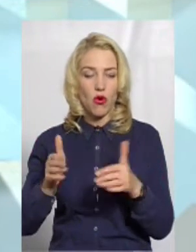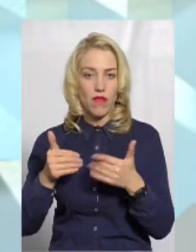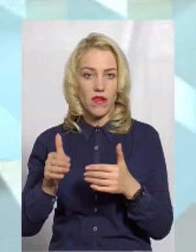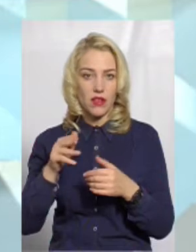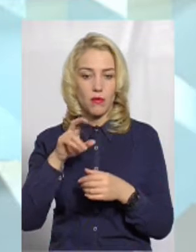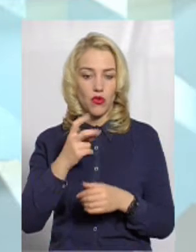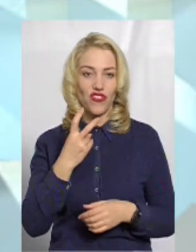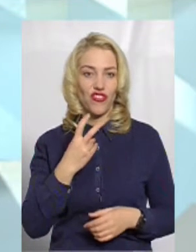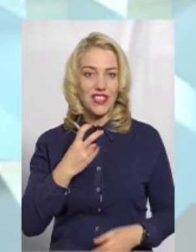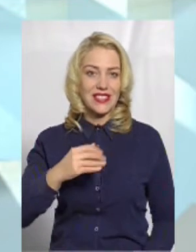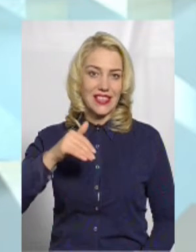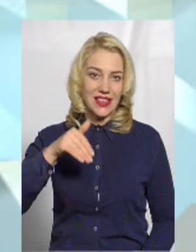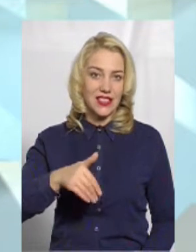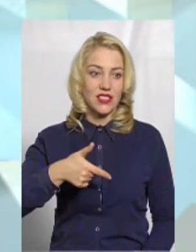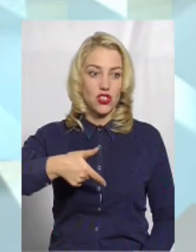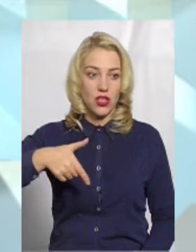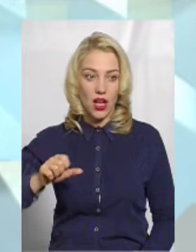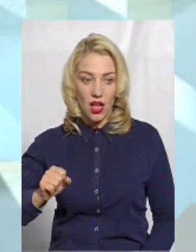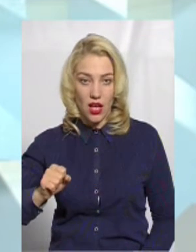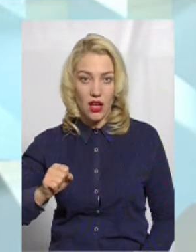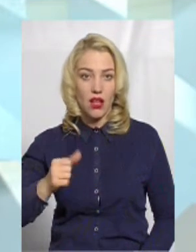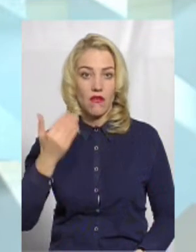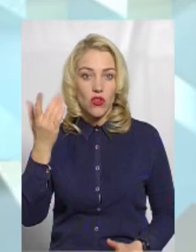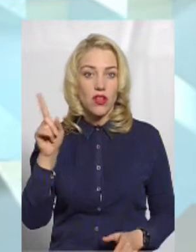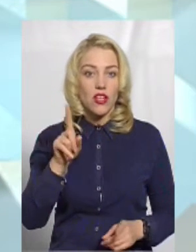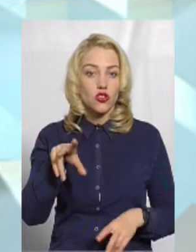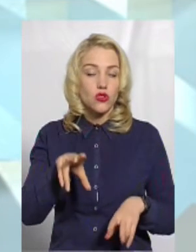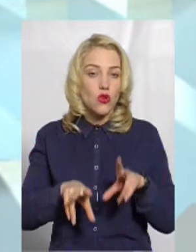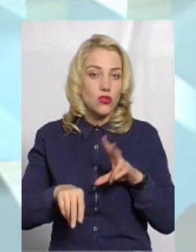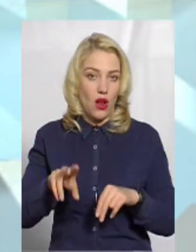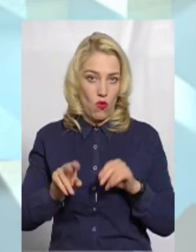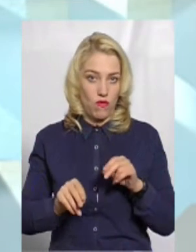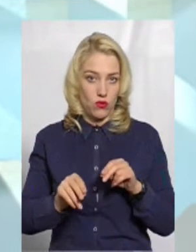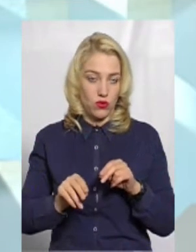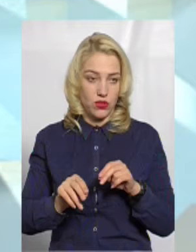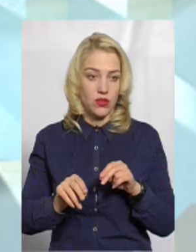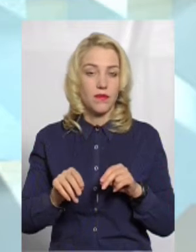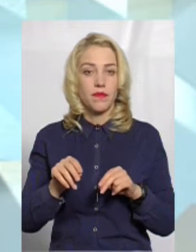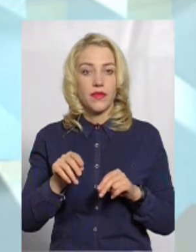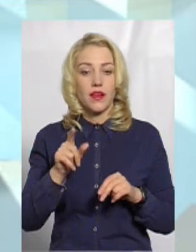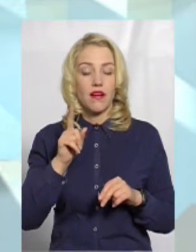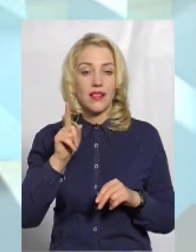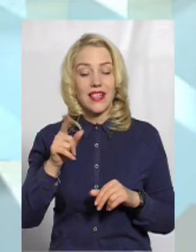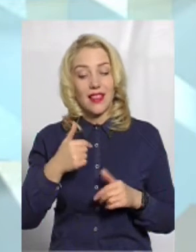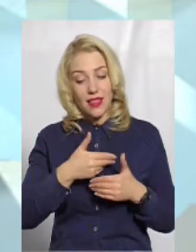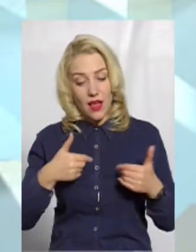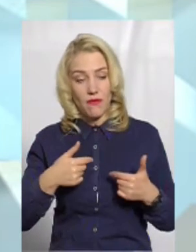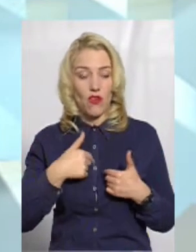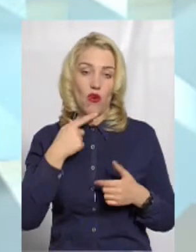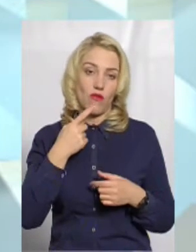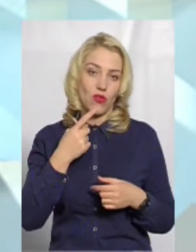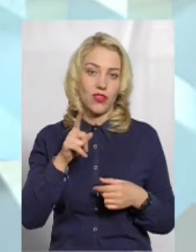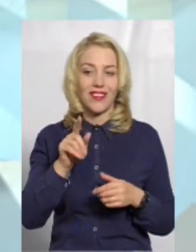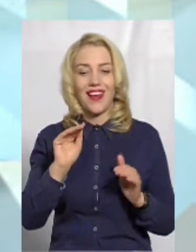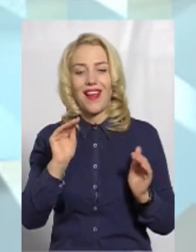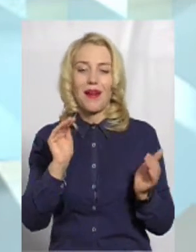тисяч гектарів, то вони ж на щось розраховують. Це нам вони говорять, щоб там